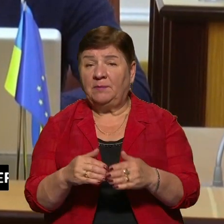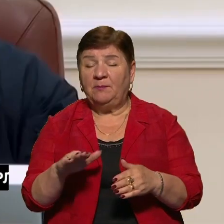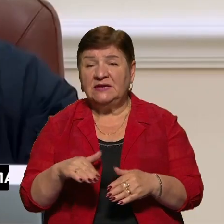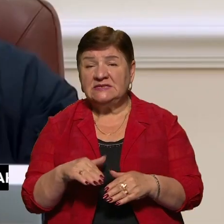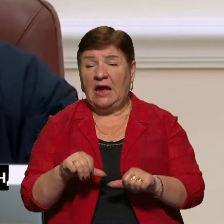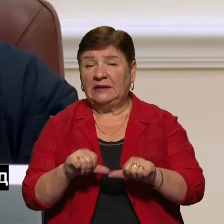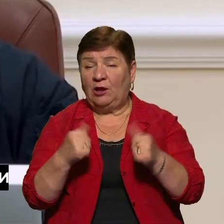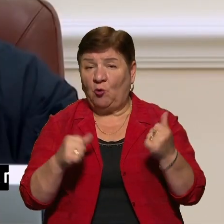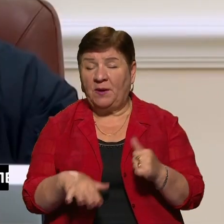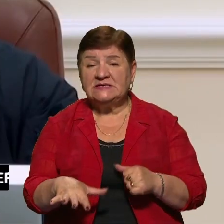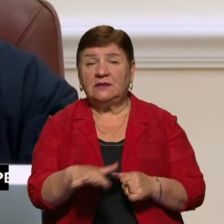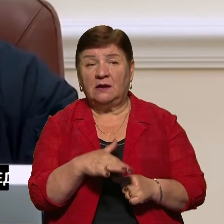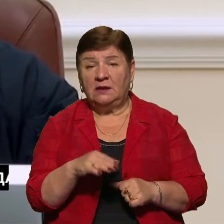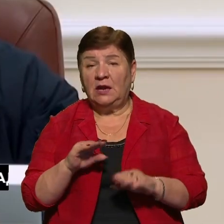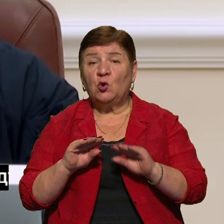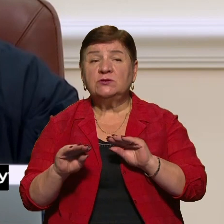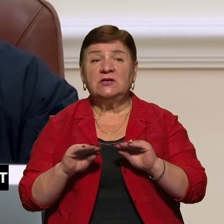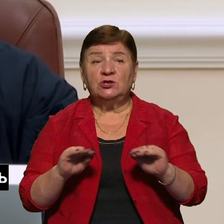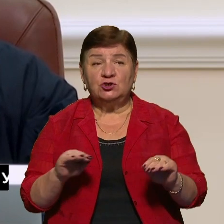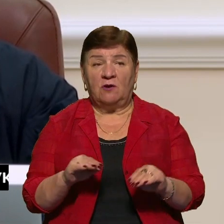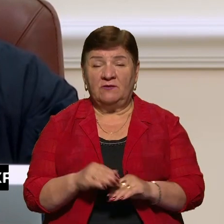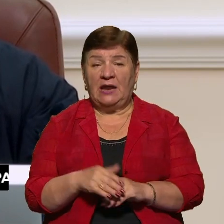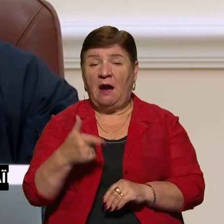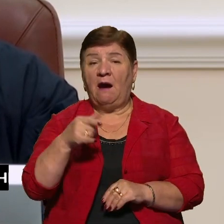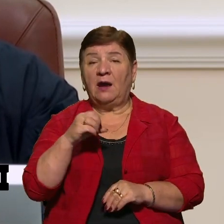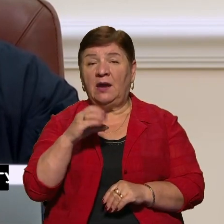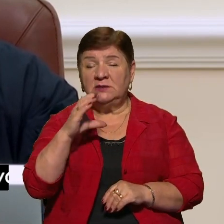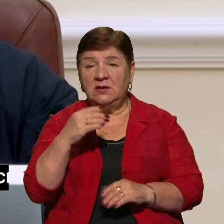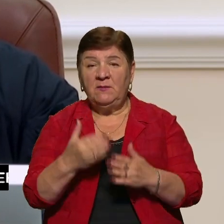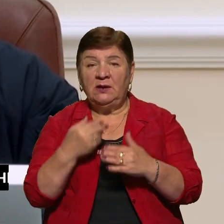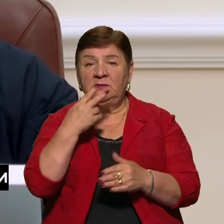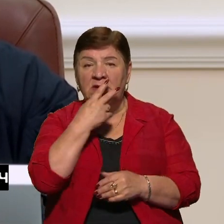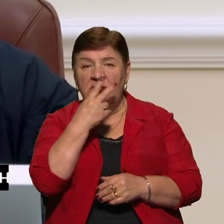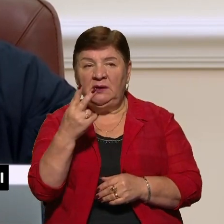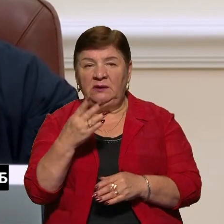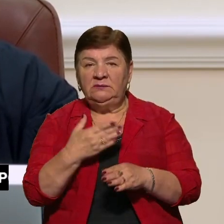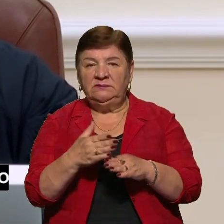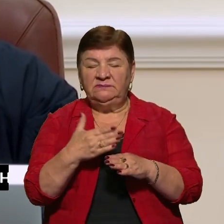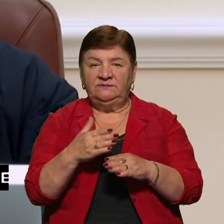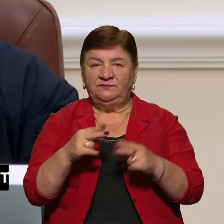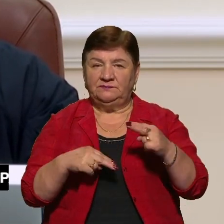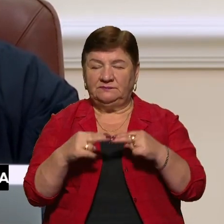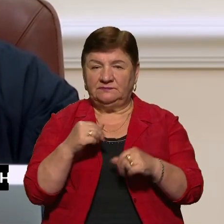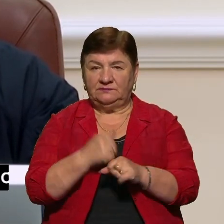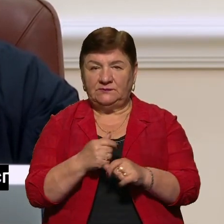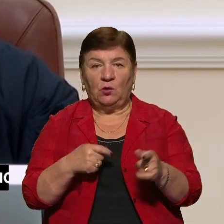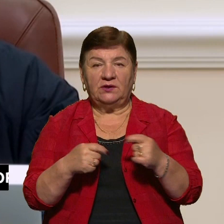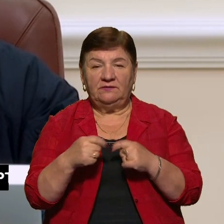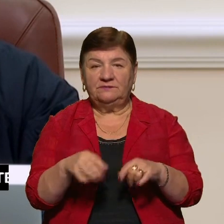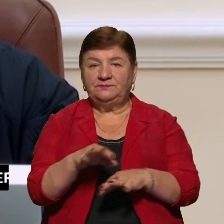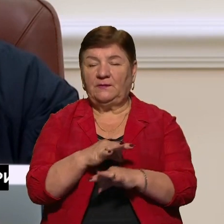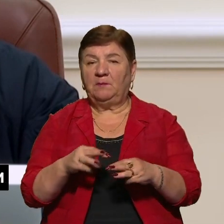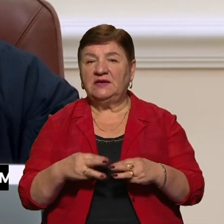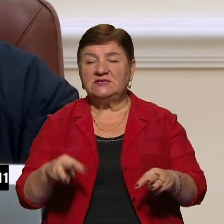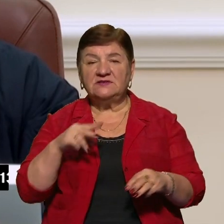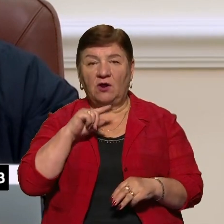деокупації територій, де розташована ГЕС. Він передбачає, власне, будівельні роботи. Координуватиме проєкт Міністерства